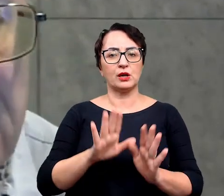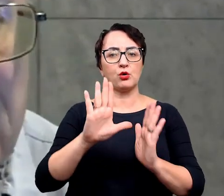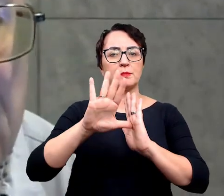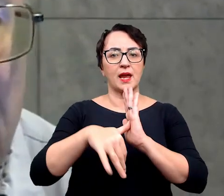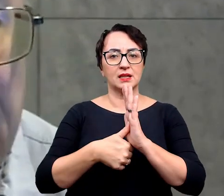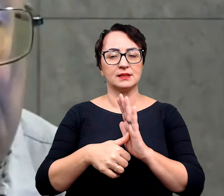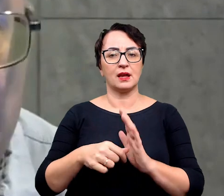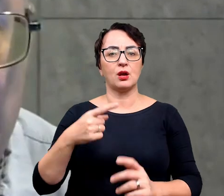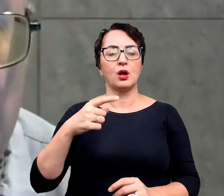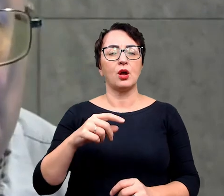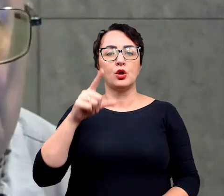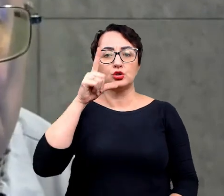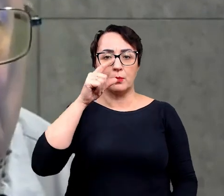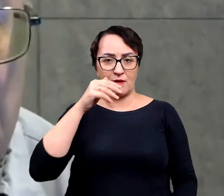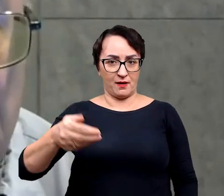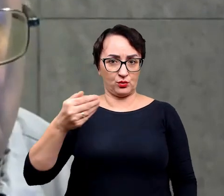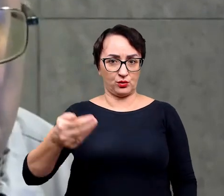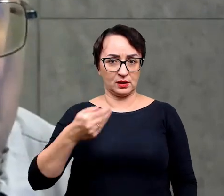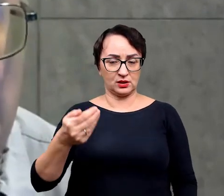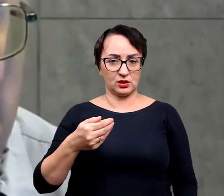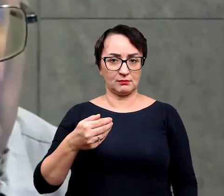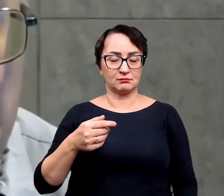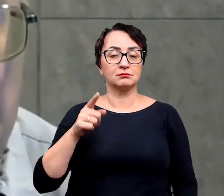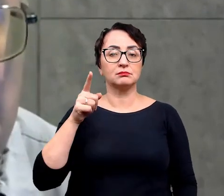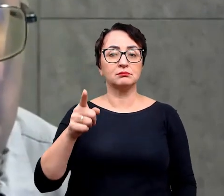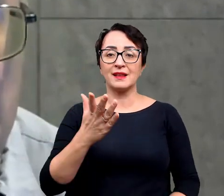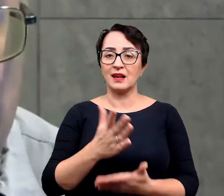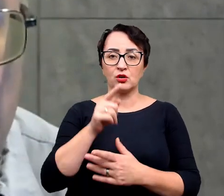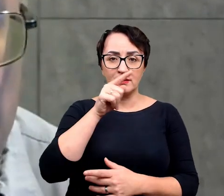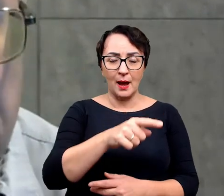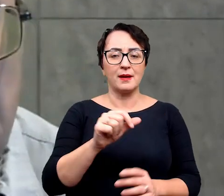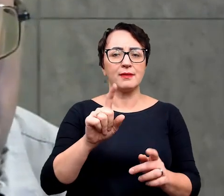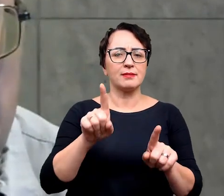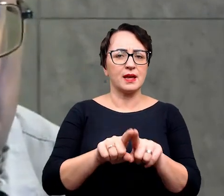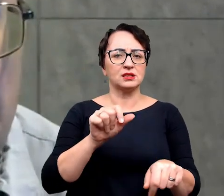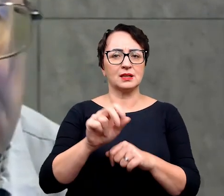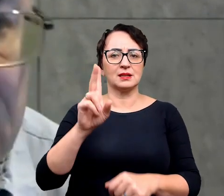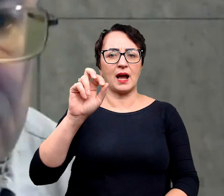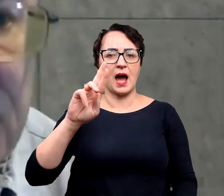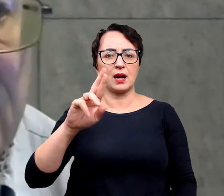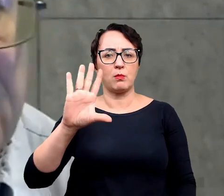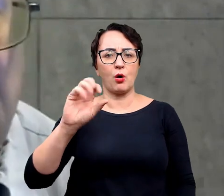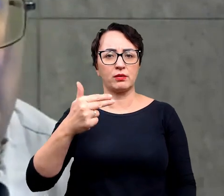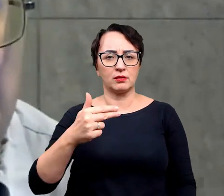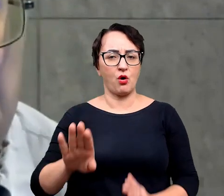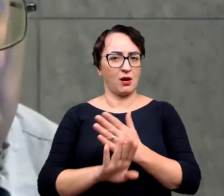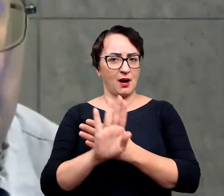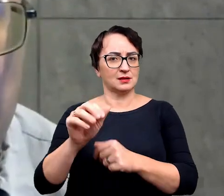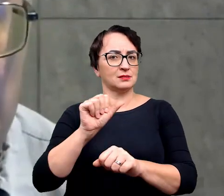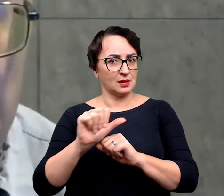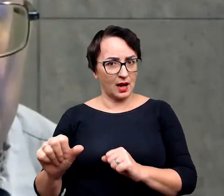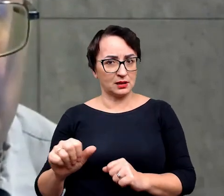Muzeum Miejskim, Sztygarce w Dąbrowie Górniczej i tam nie tylko, tam już częściowo karbońskie jakieś okazy, no są wystawione,